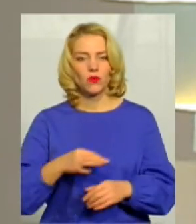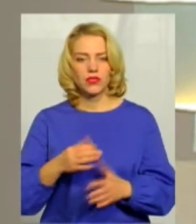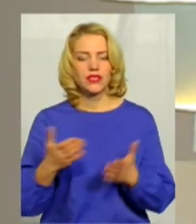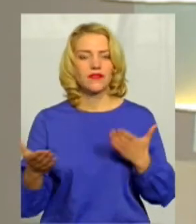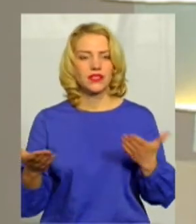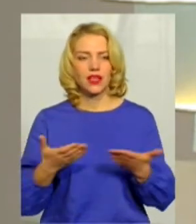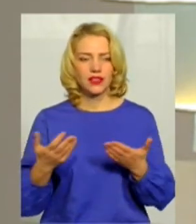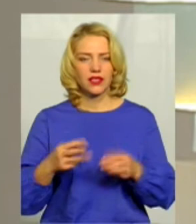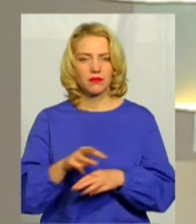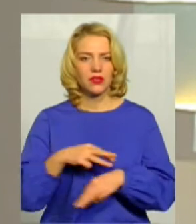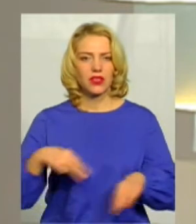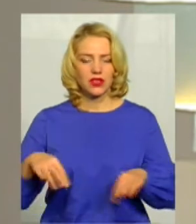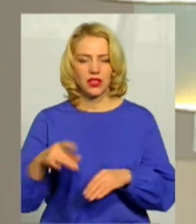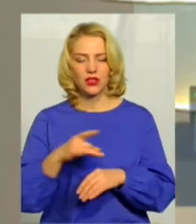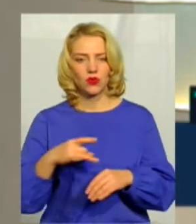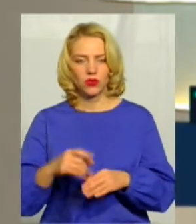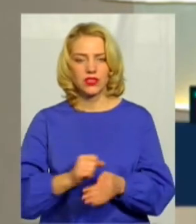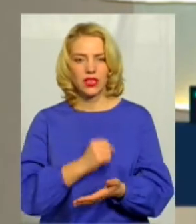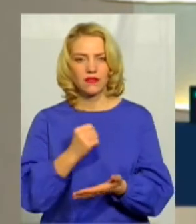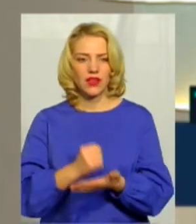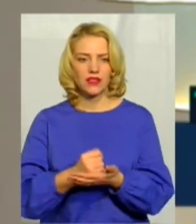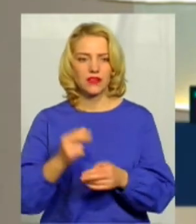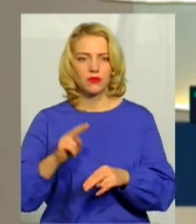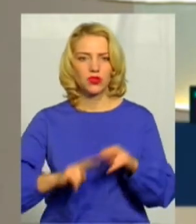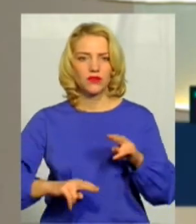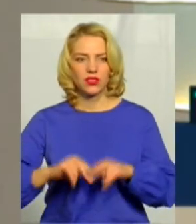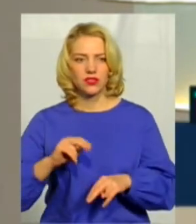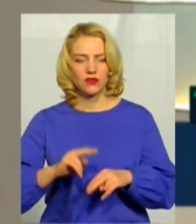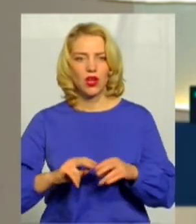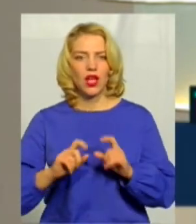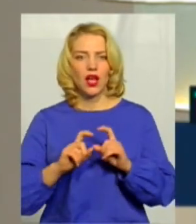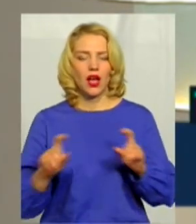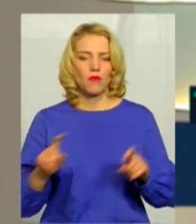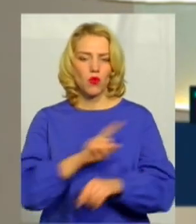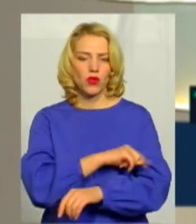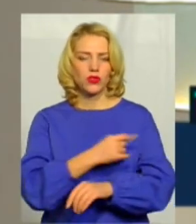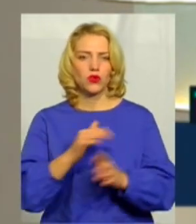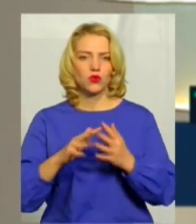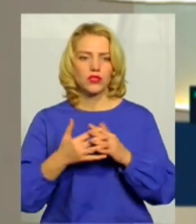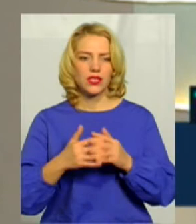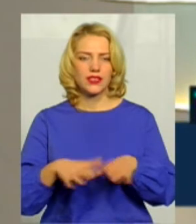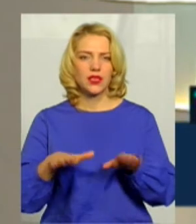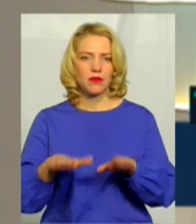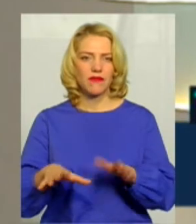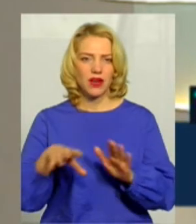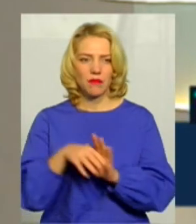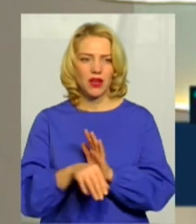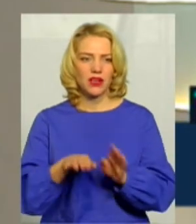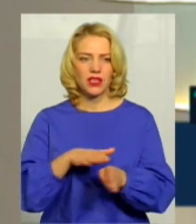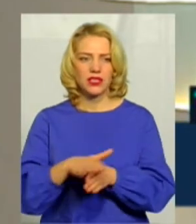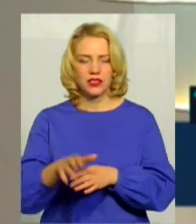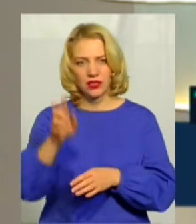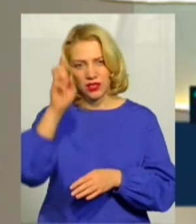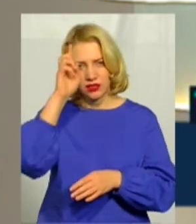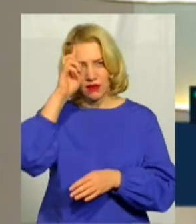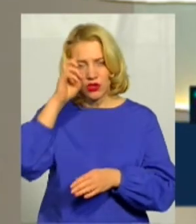в яких Мінрегіону затвердило будівництво амбулаторій у сільській місцевості у рамках реалізації